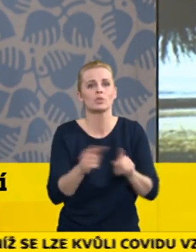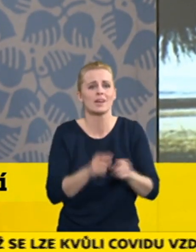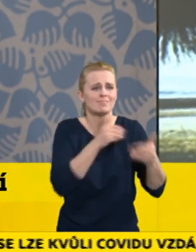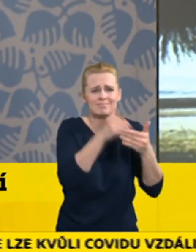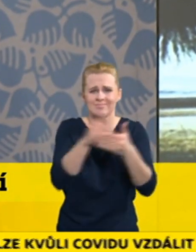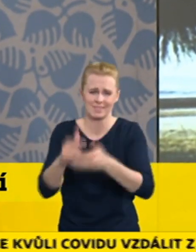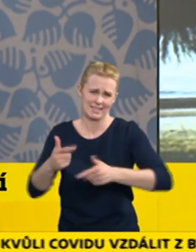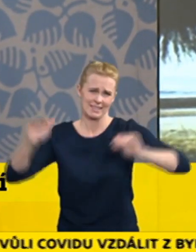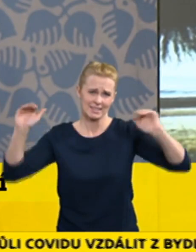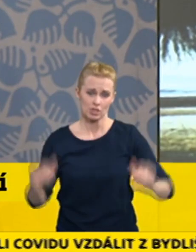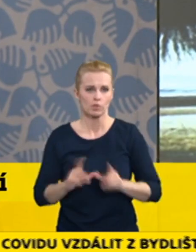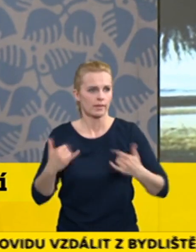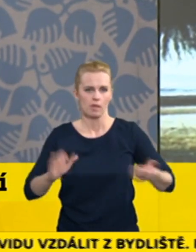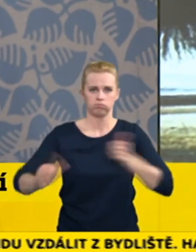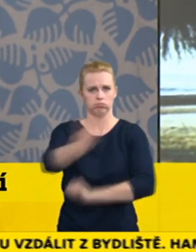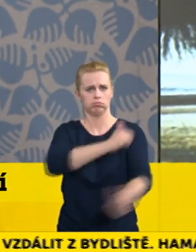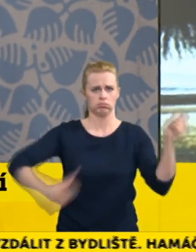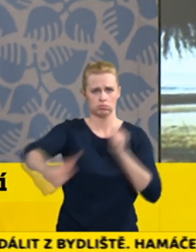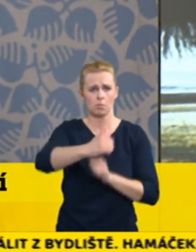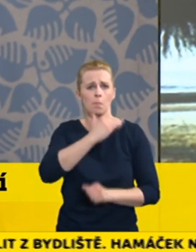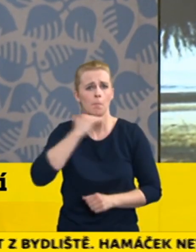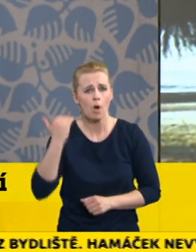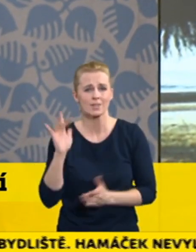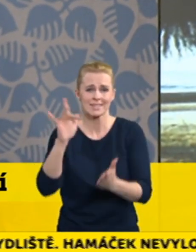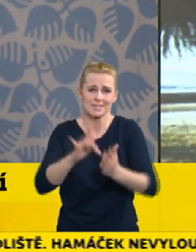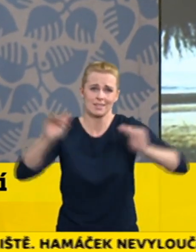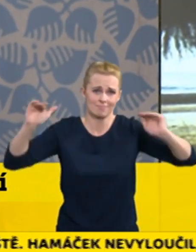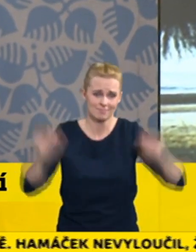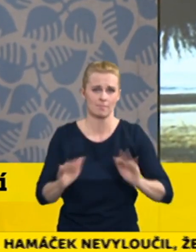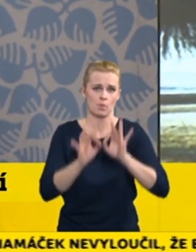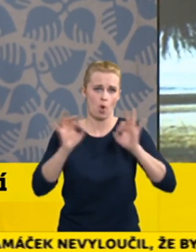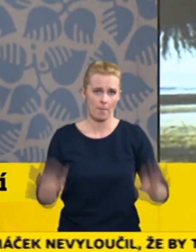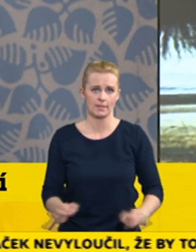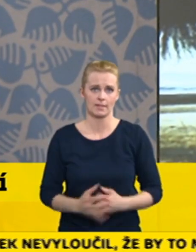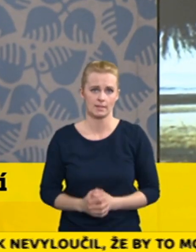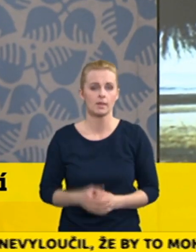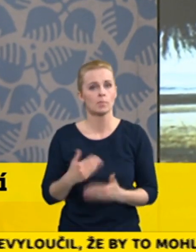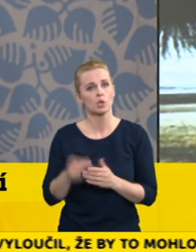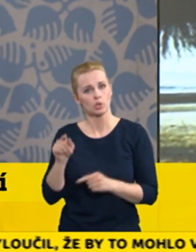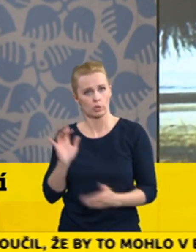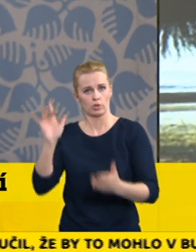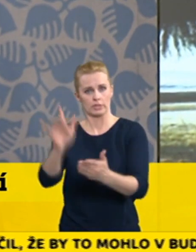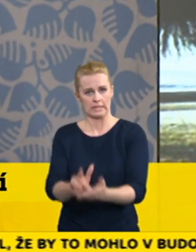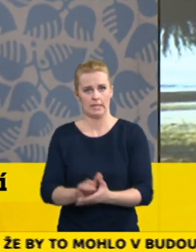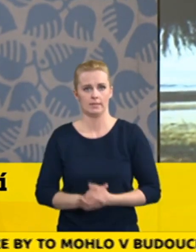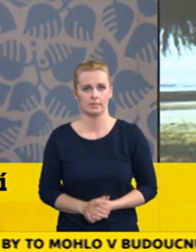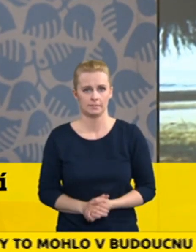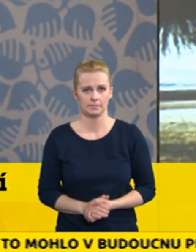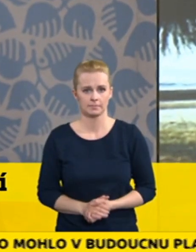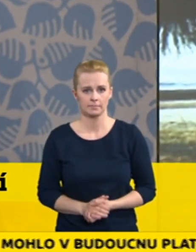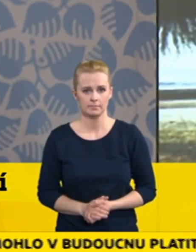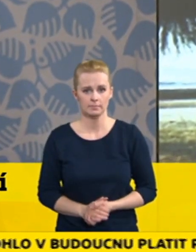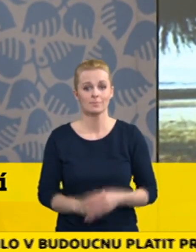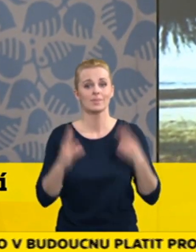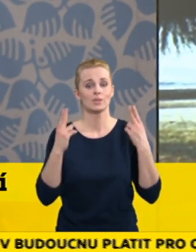cíl. Takže je opravdu cílem tady tohoto dosáhnout, aby se jednak, jak jsem